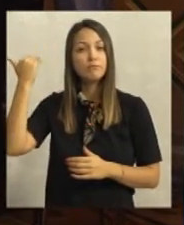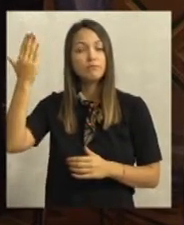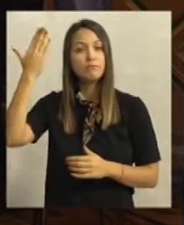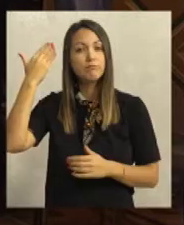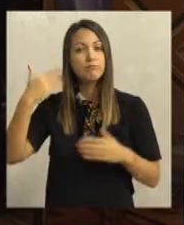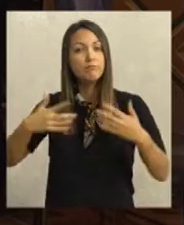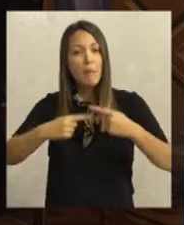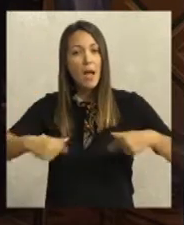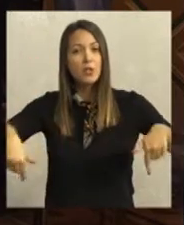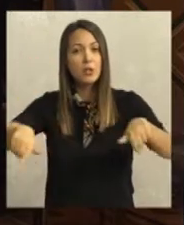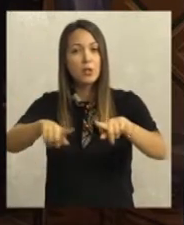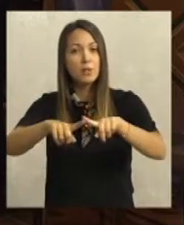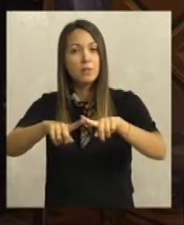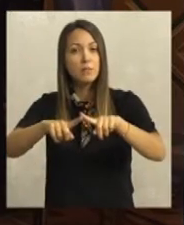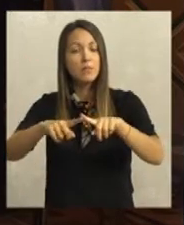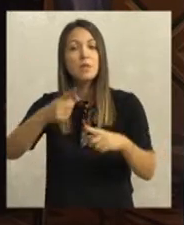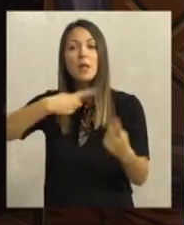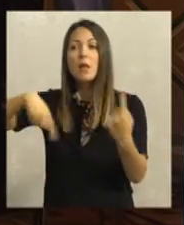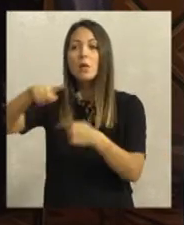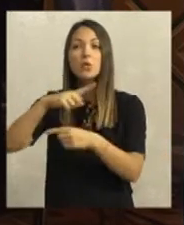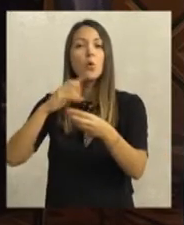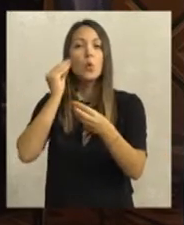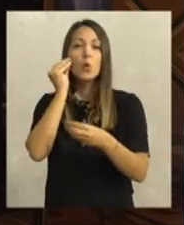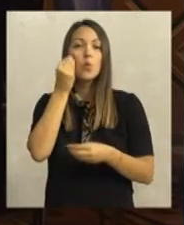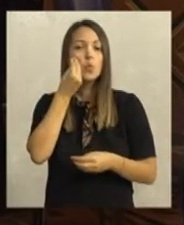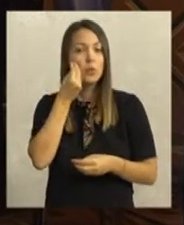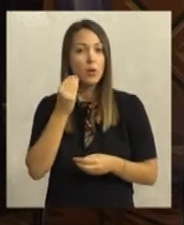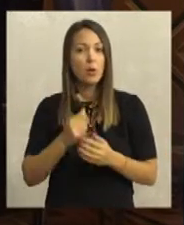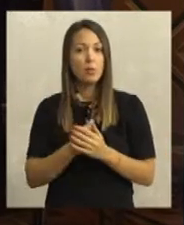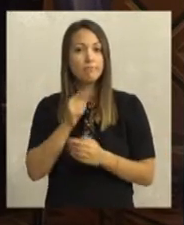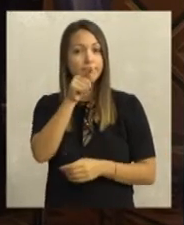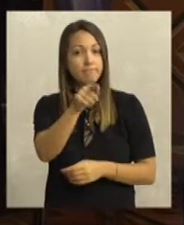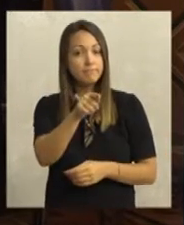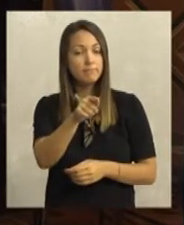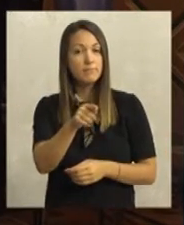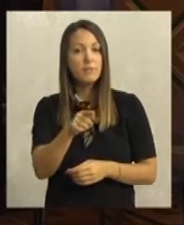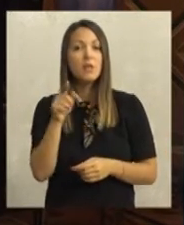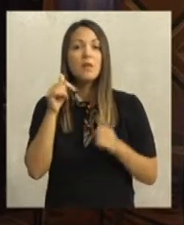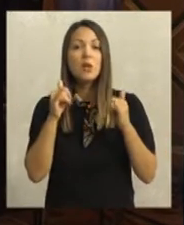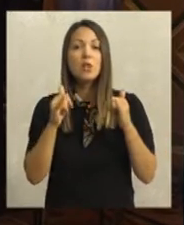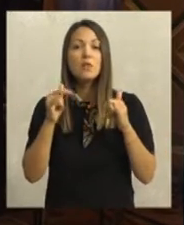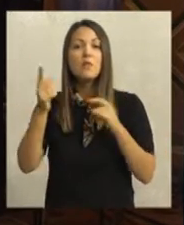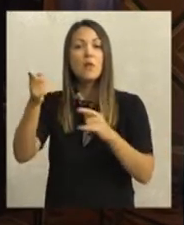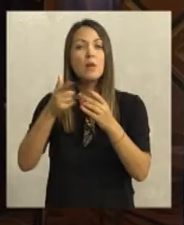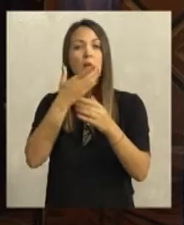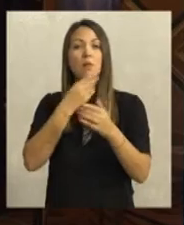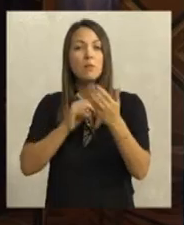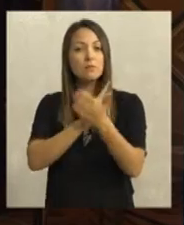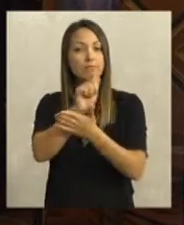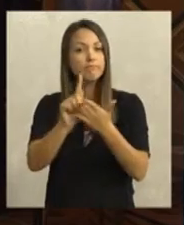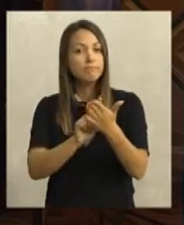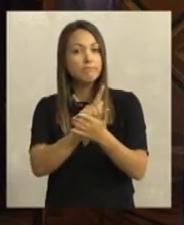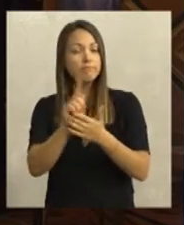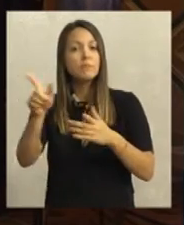baše, gdje si mene ljubio da ti? U onom divnom